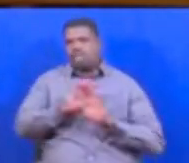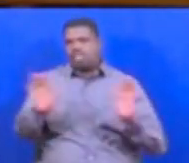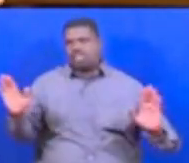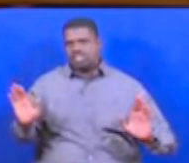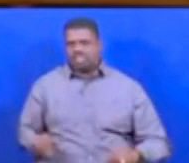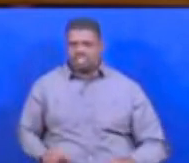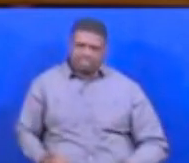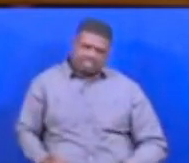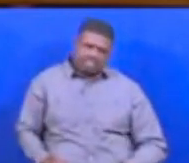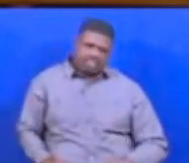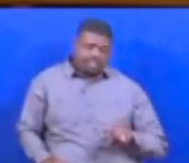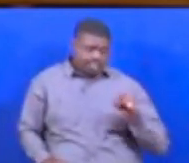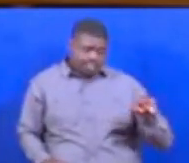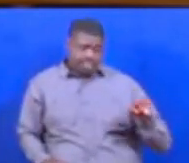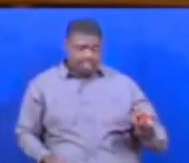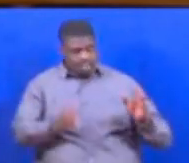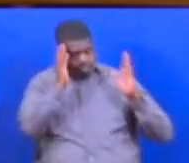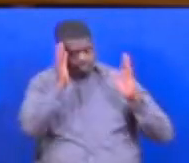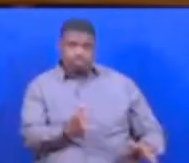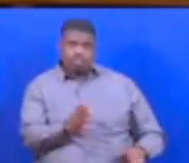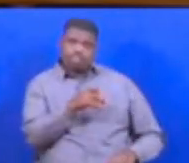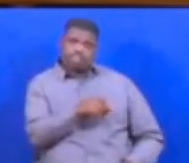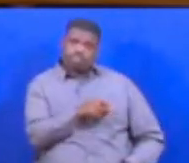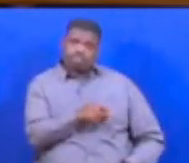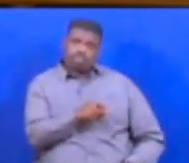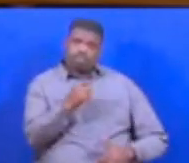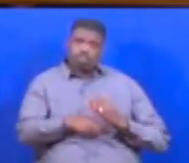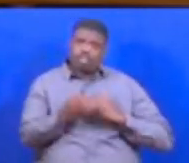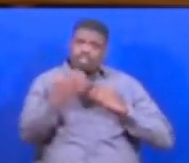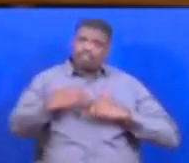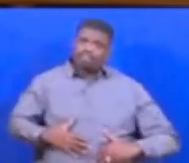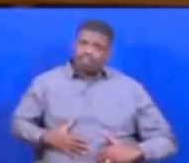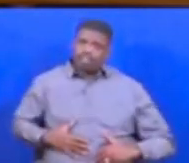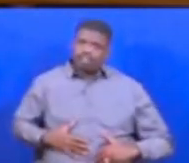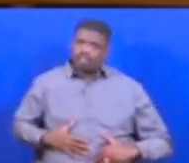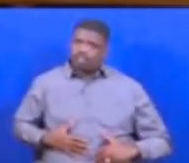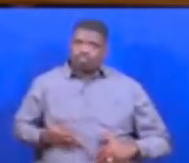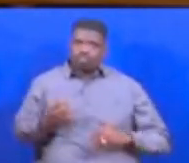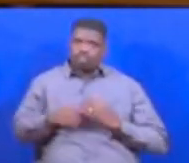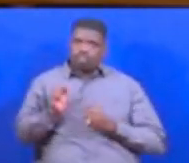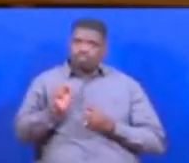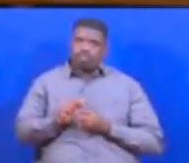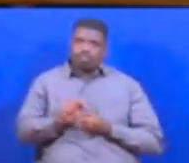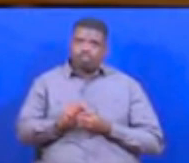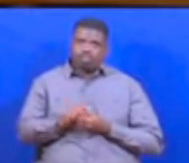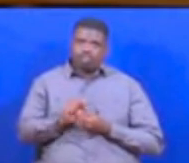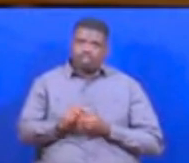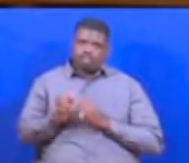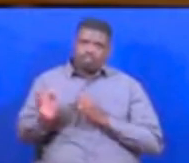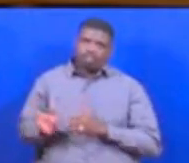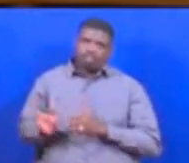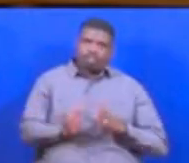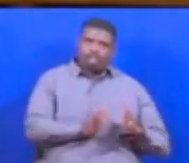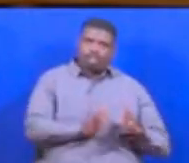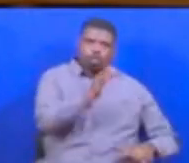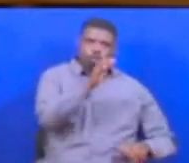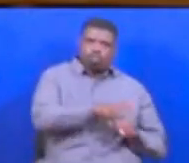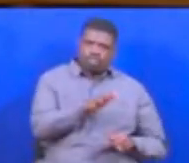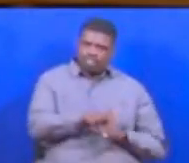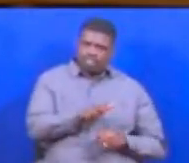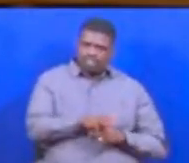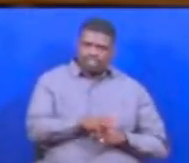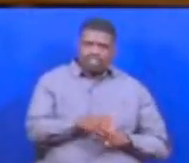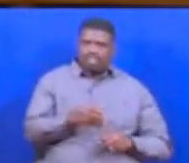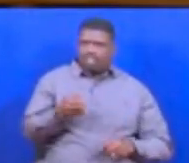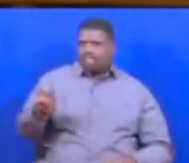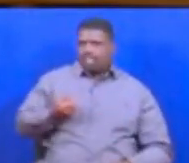hii mwishibia lazima tu kwenye afya tusirete mamba ya mipango pango mingi hata